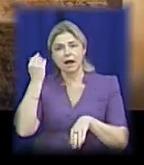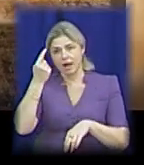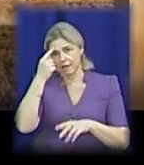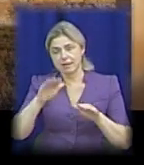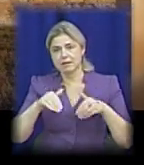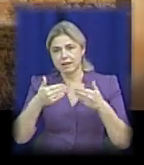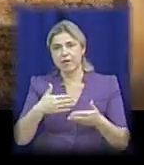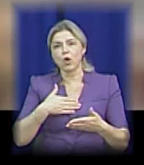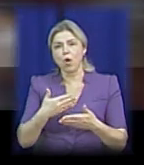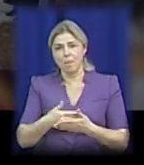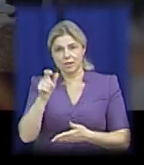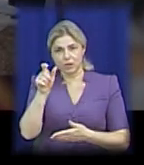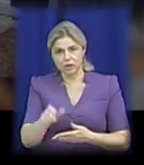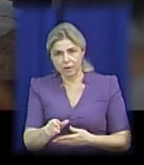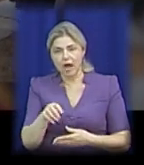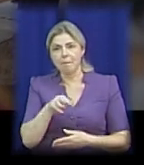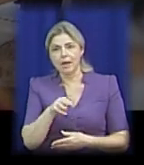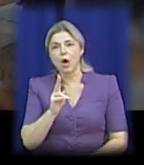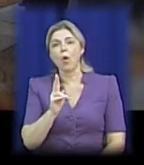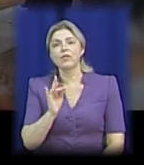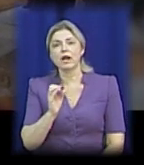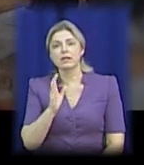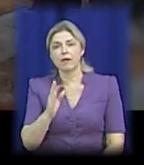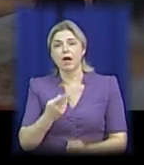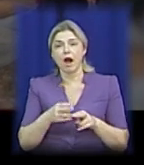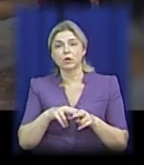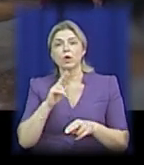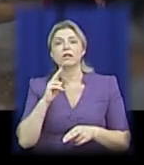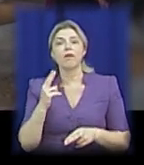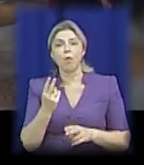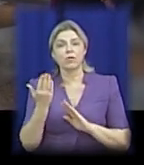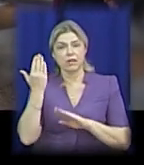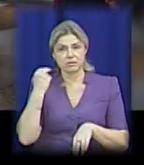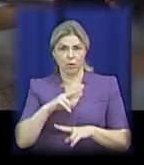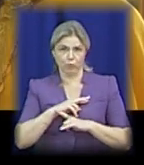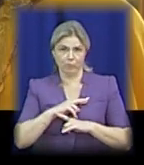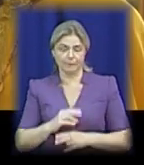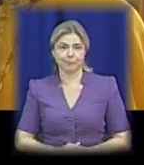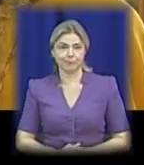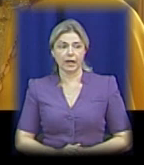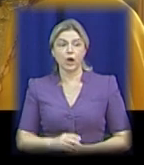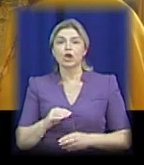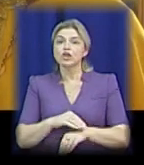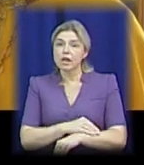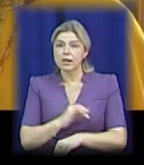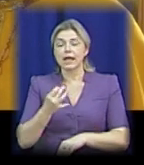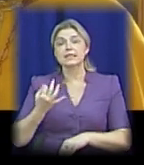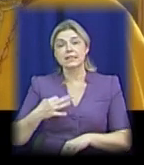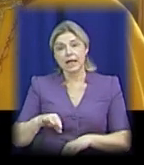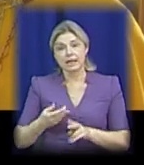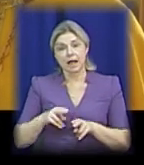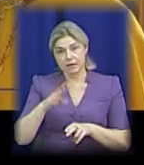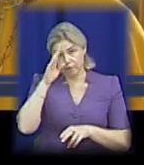громадського діяча з Миколаєва Михайла Кондратєва, який два роки тому відійшов у вічність. Дружина і син цей шлях